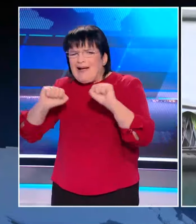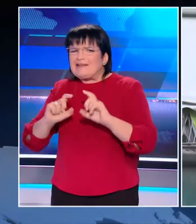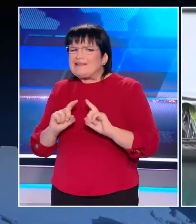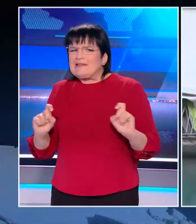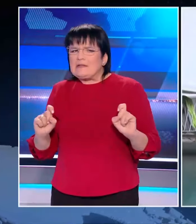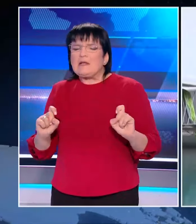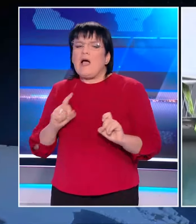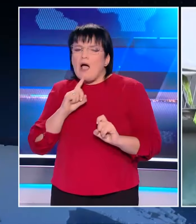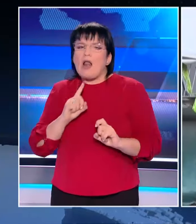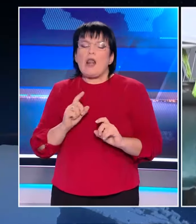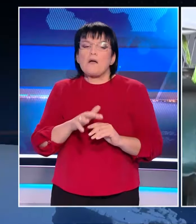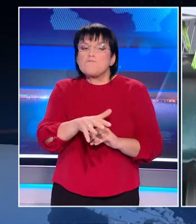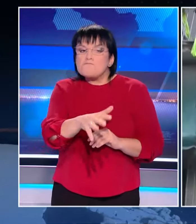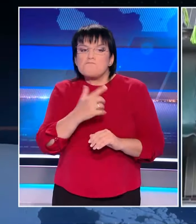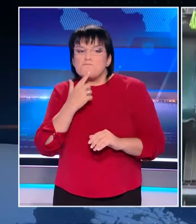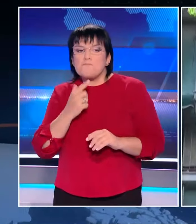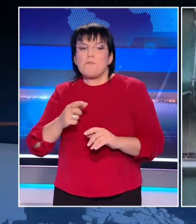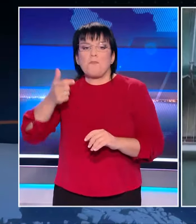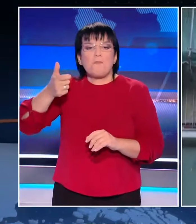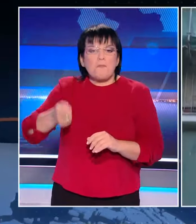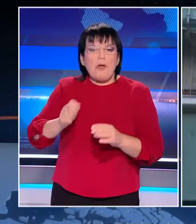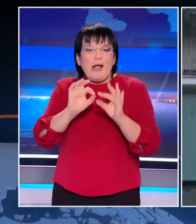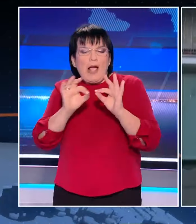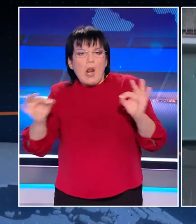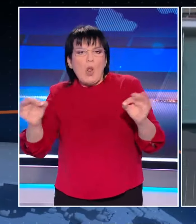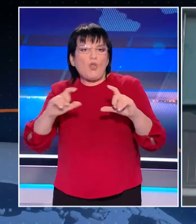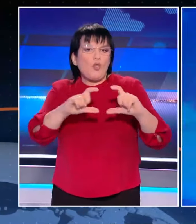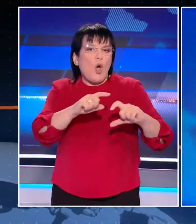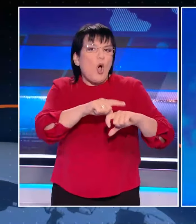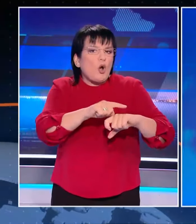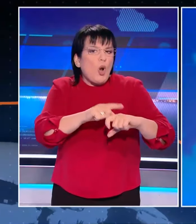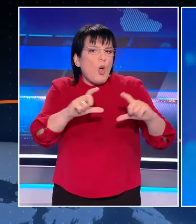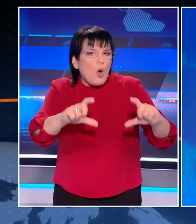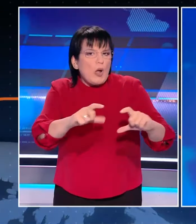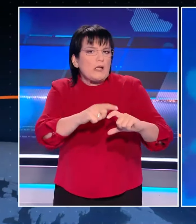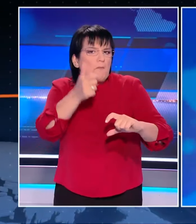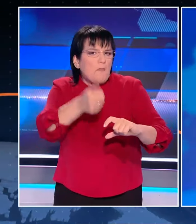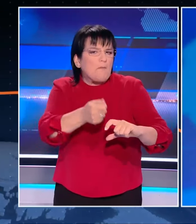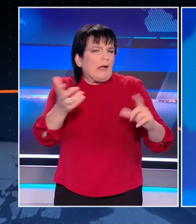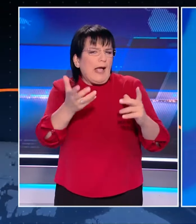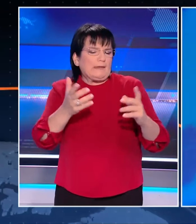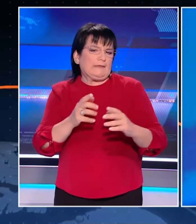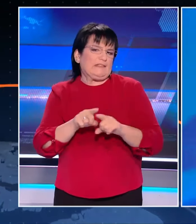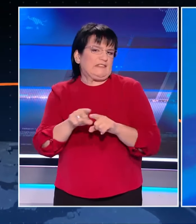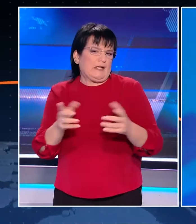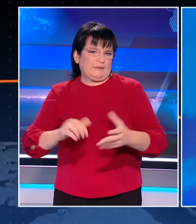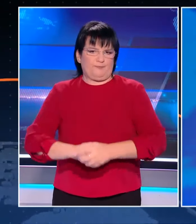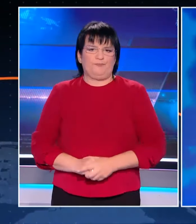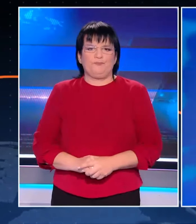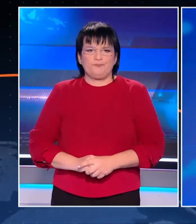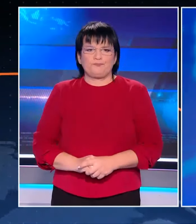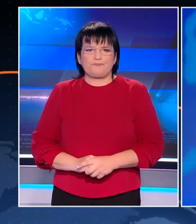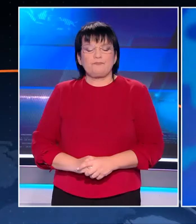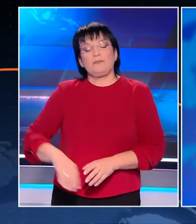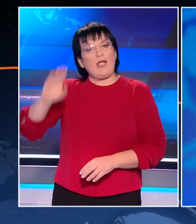ενώ ακόμα δεν έχει γίνει γνωστό αν βρέθηκε πυροκροτητής κάποιο καλώδιο ή ρολόι. Τρεις ημέρες έμειναν για τη μητέρα των μαχών